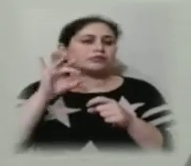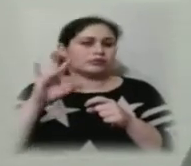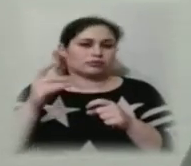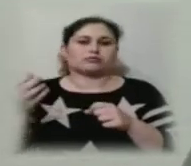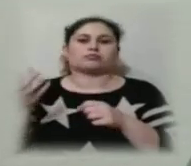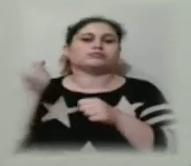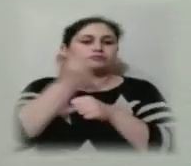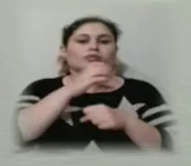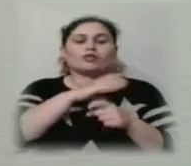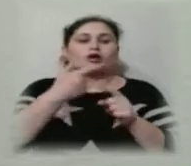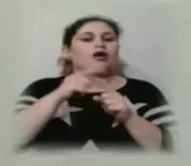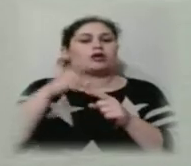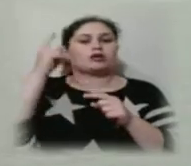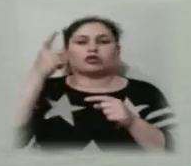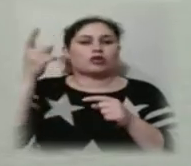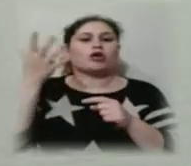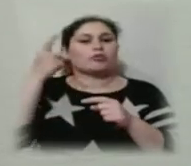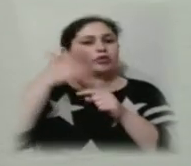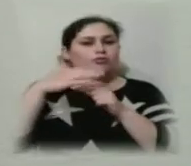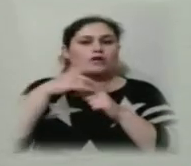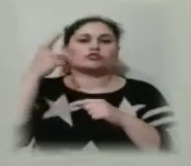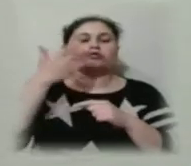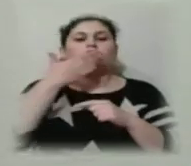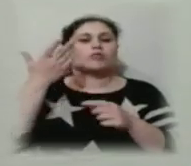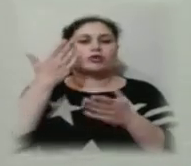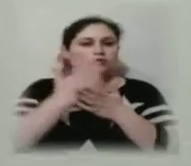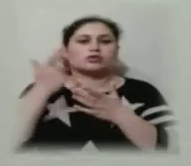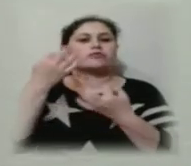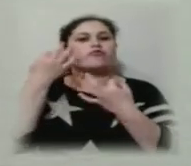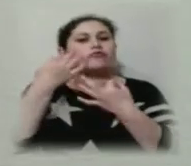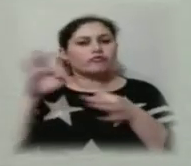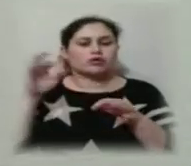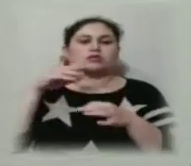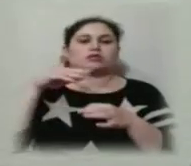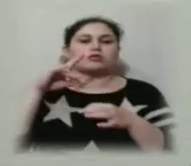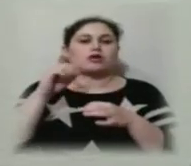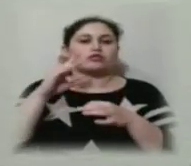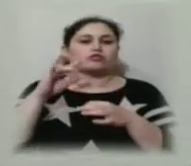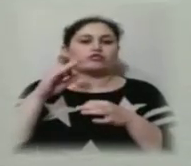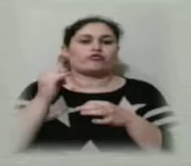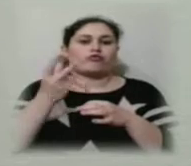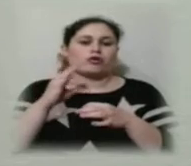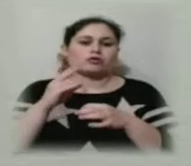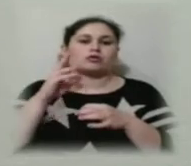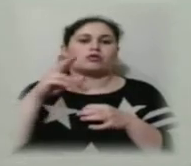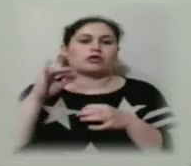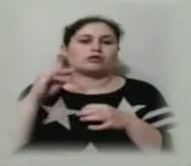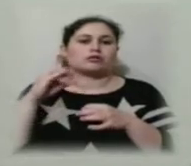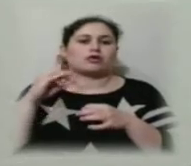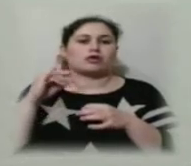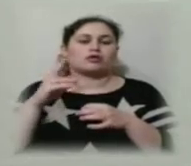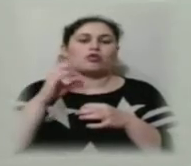Європі теж є деякі такі вільні трактування, тобто інтелігентна корупція. Сьогодні